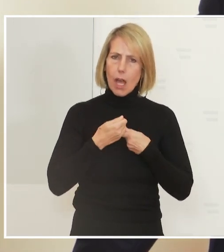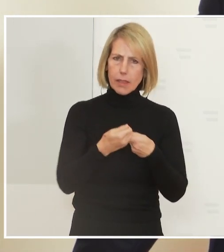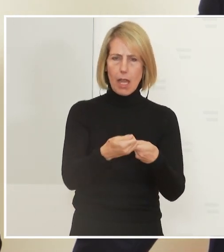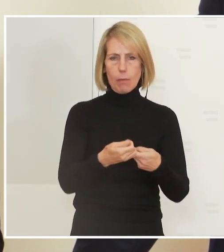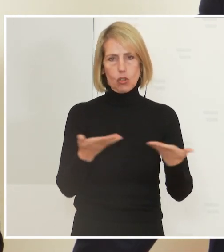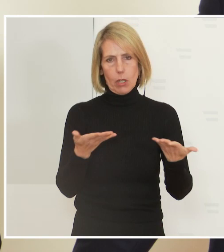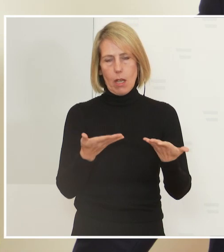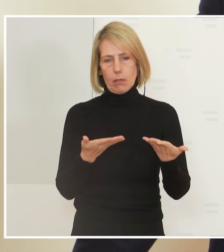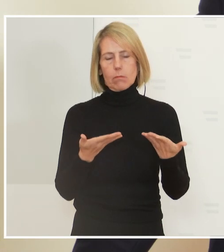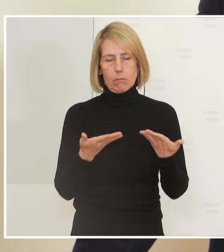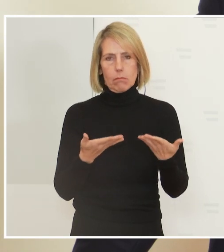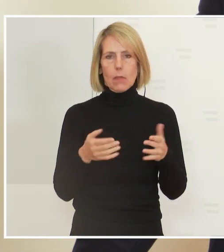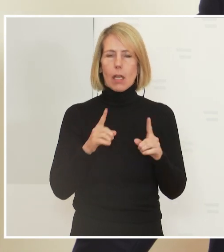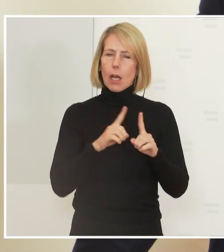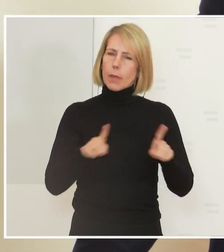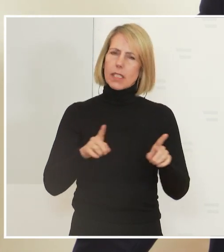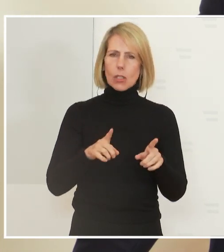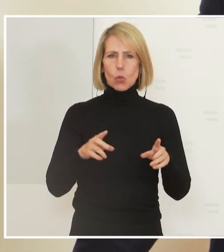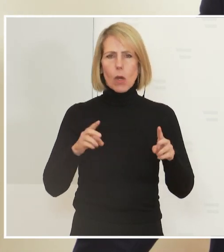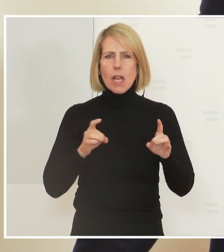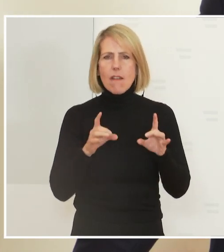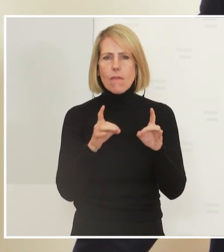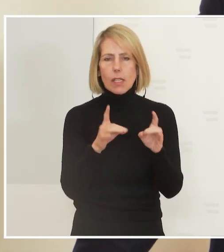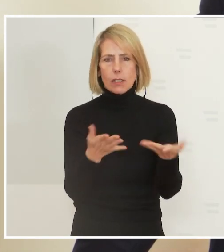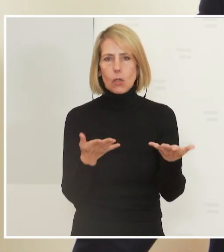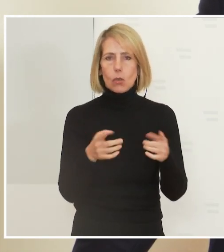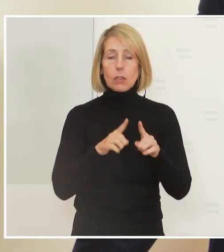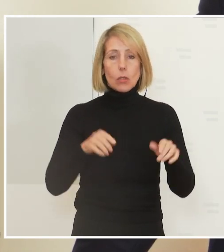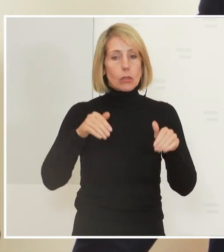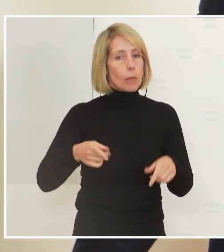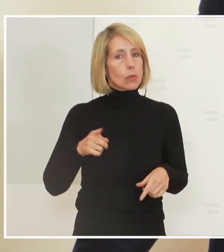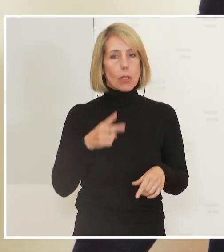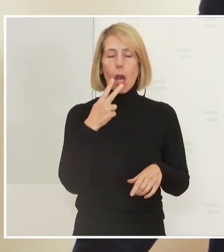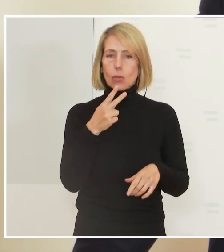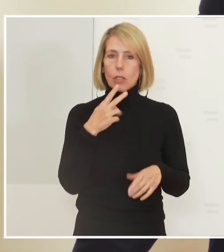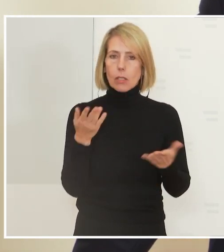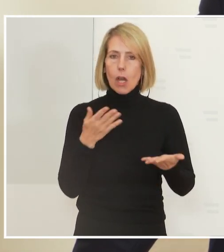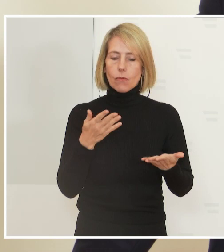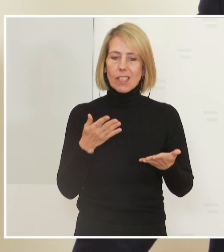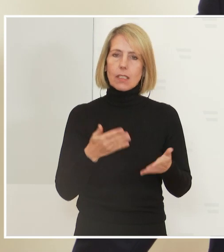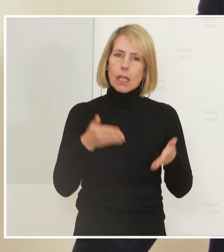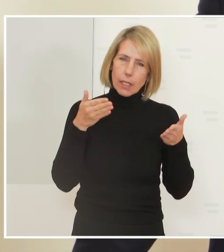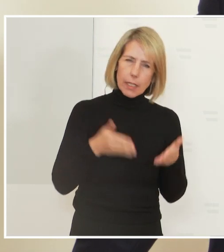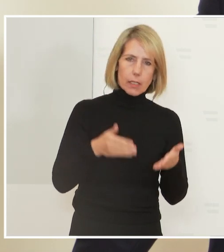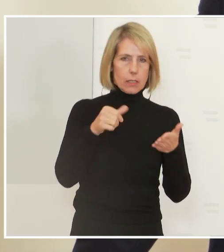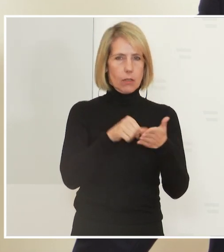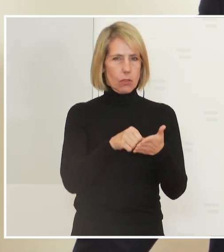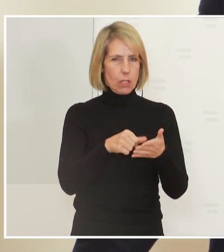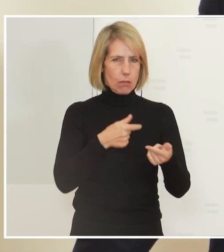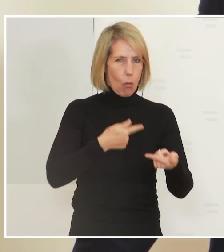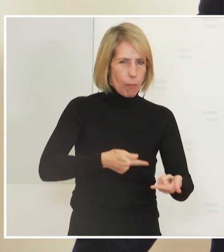um die Infektionen, sondern ganz besonders schauen müssen wir auf die Belegung der Intensivstationen.